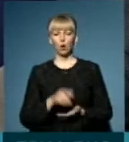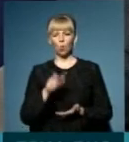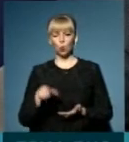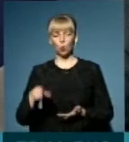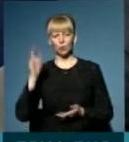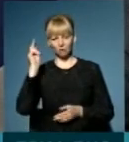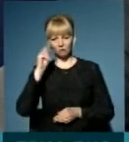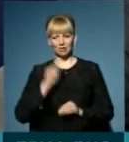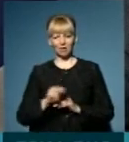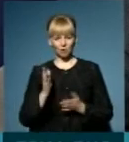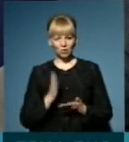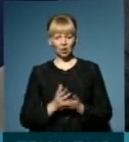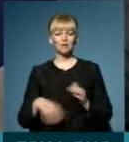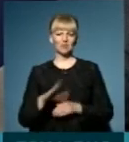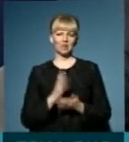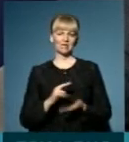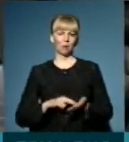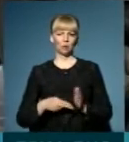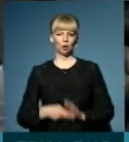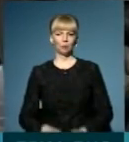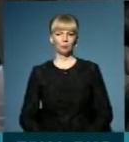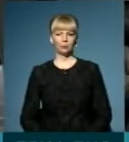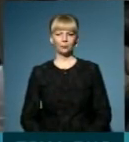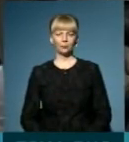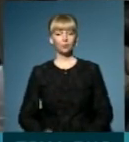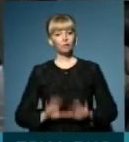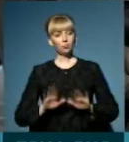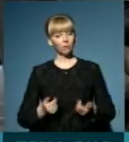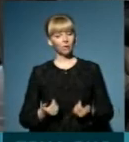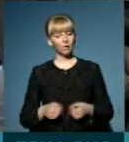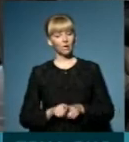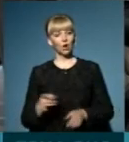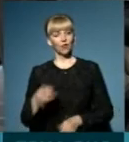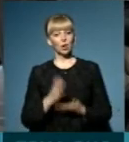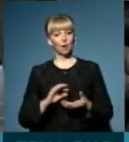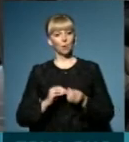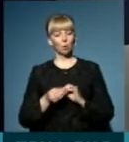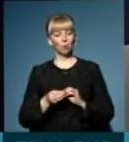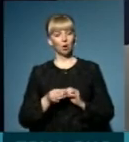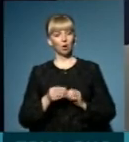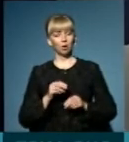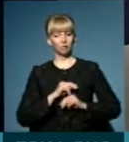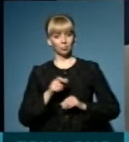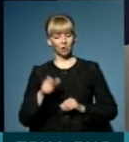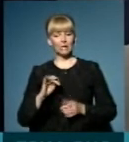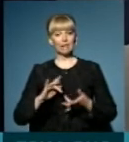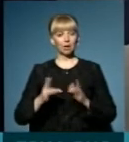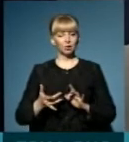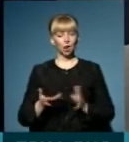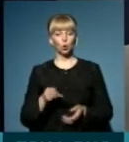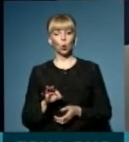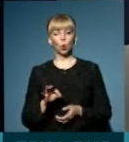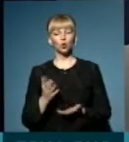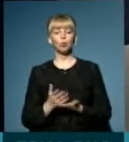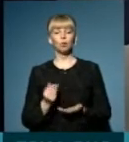навчені. Ну, все йде за планами. Давайте так, якщо в районах є проблеми і з кадрами, і з інтернетом, то